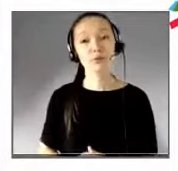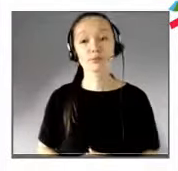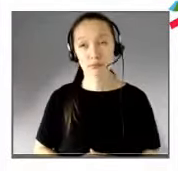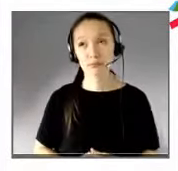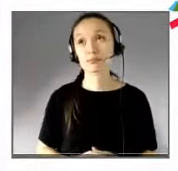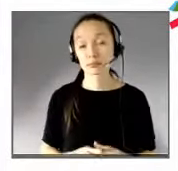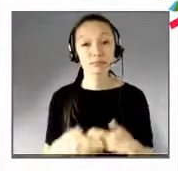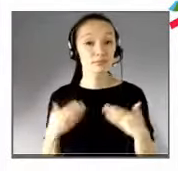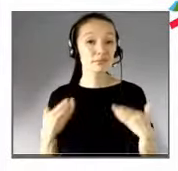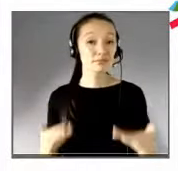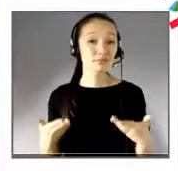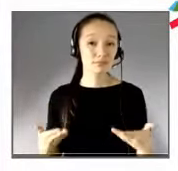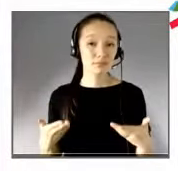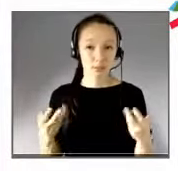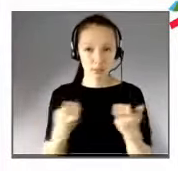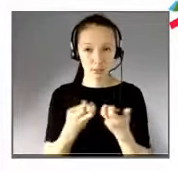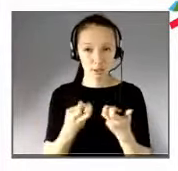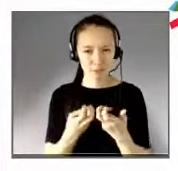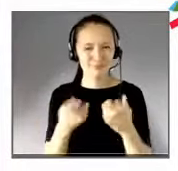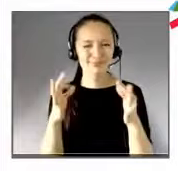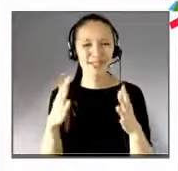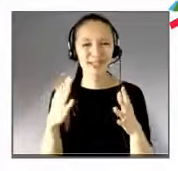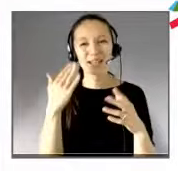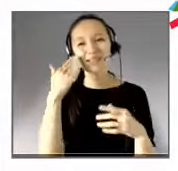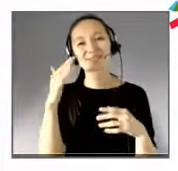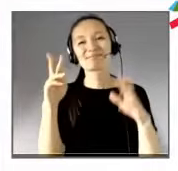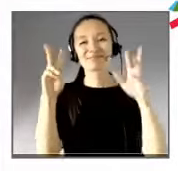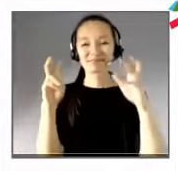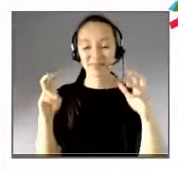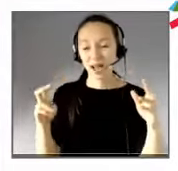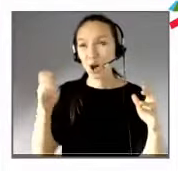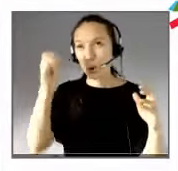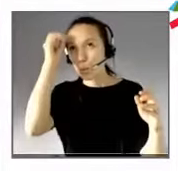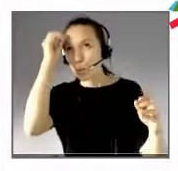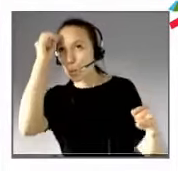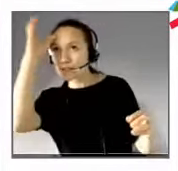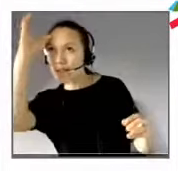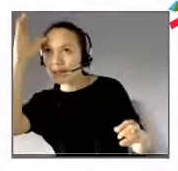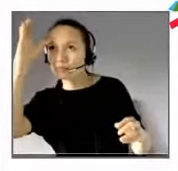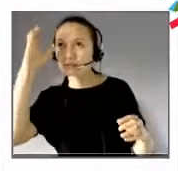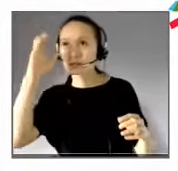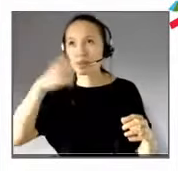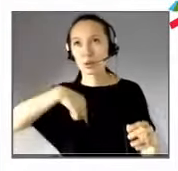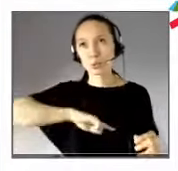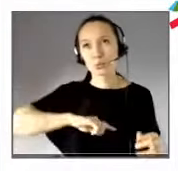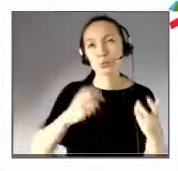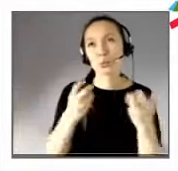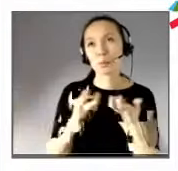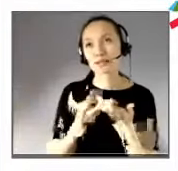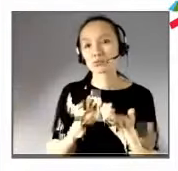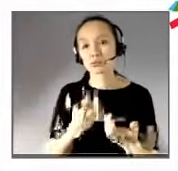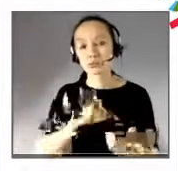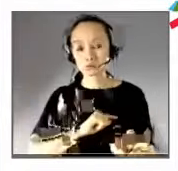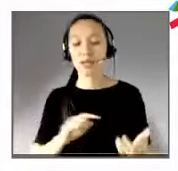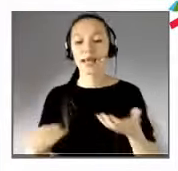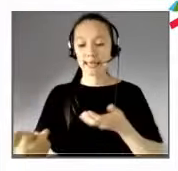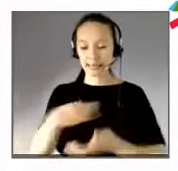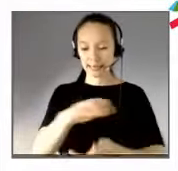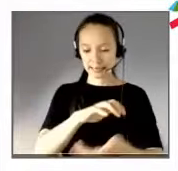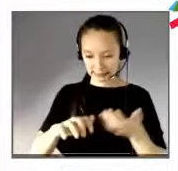comme les lunettes conceptuelles ont un peu changé ou se sont un peu brisées du fait de la crise et qu'on remet sur la table les fragilités,